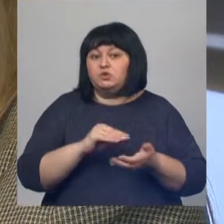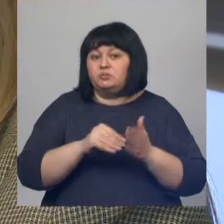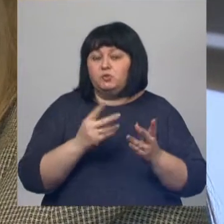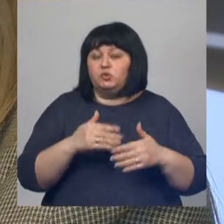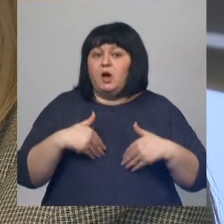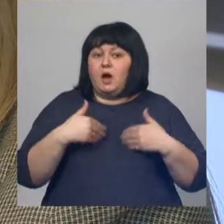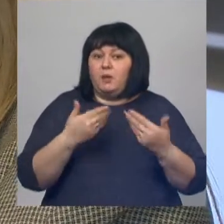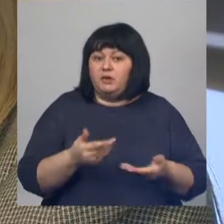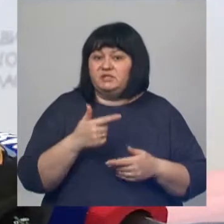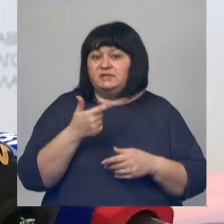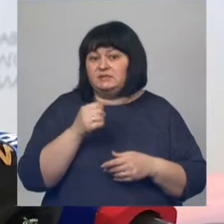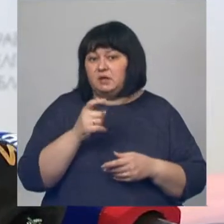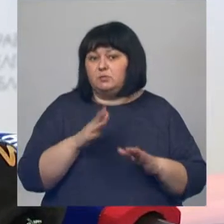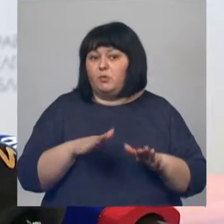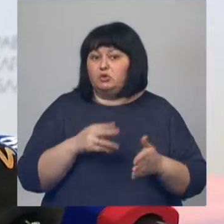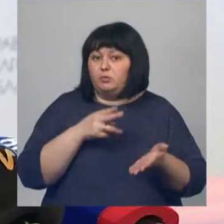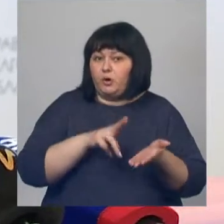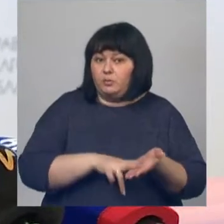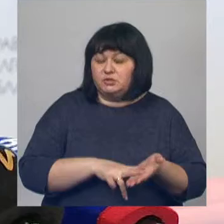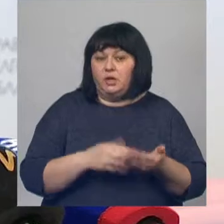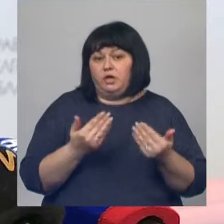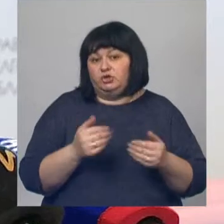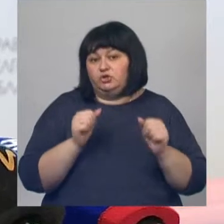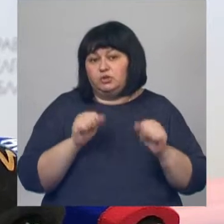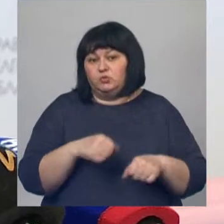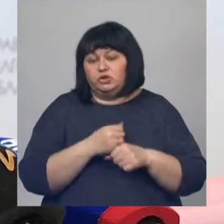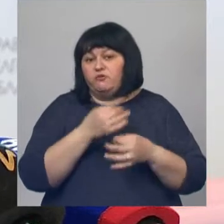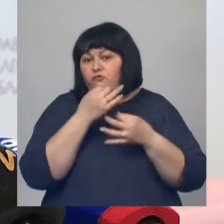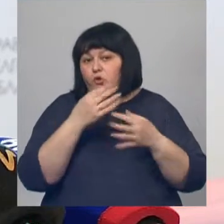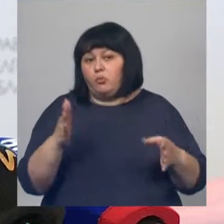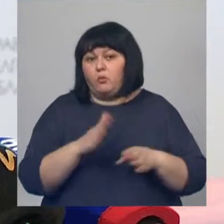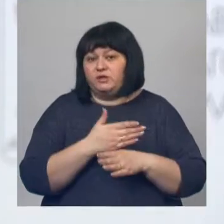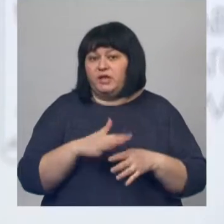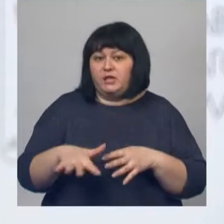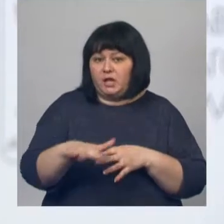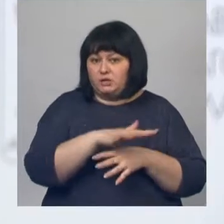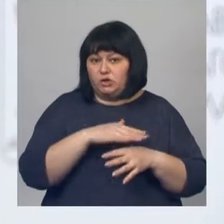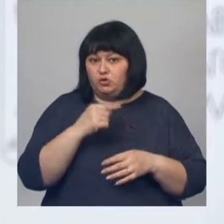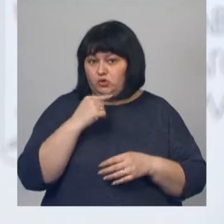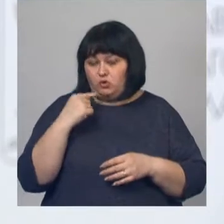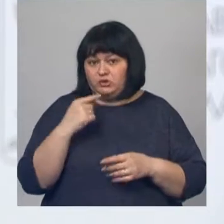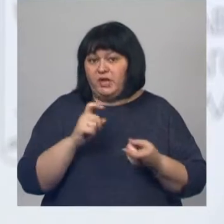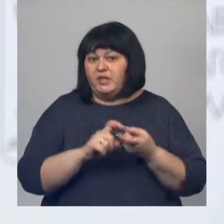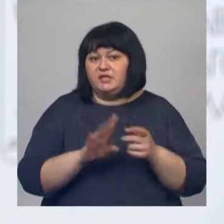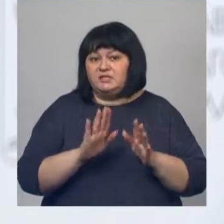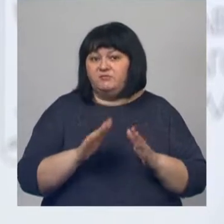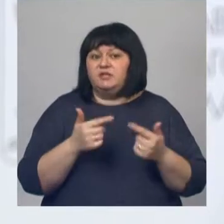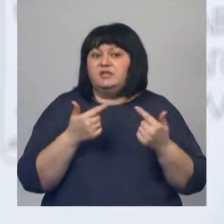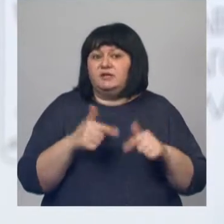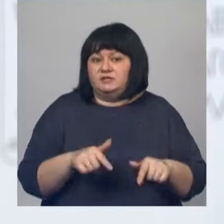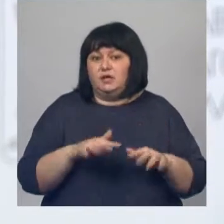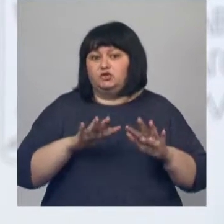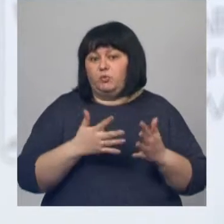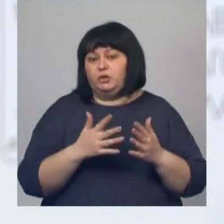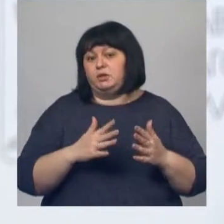обращаться в ЗАГС по месту прописки. Теперь это можно сделать в любом отделении на территории России. Независимо от того, где произошло